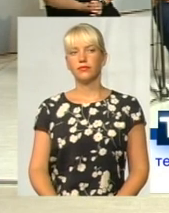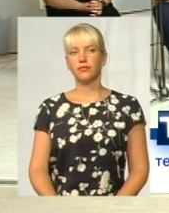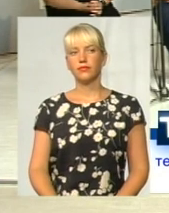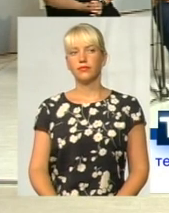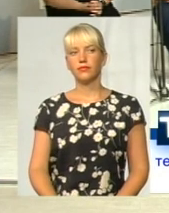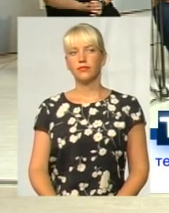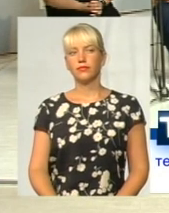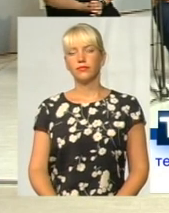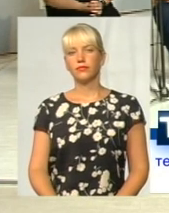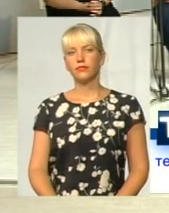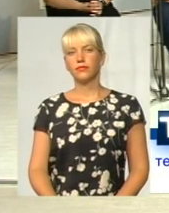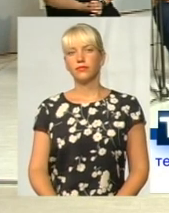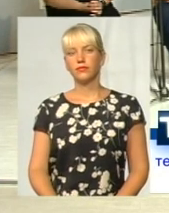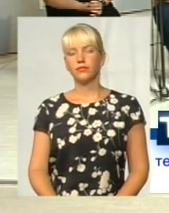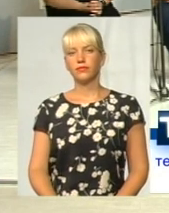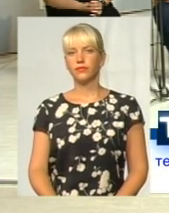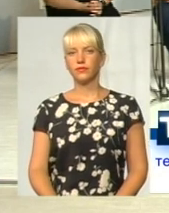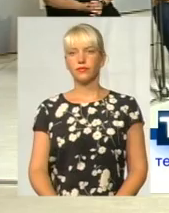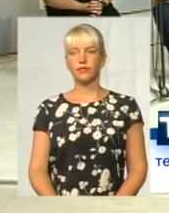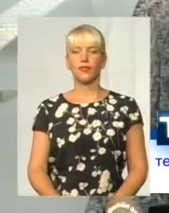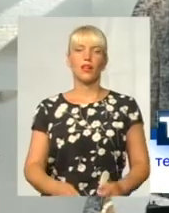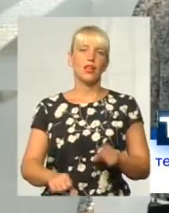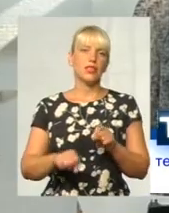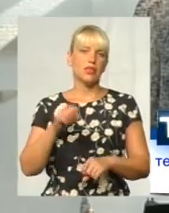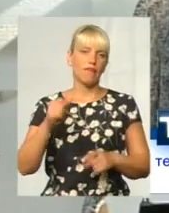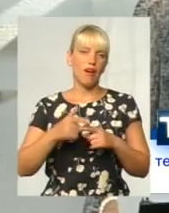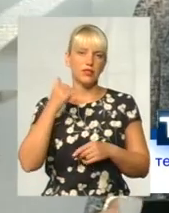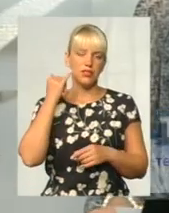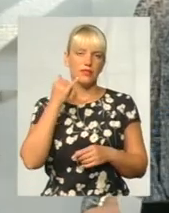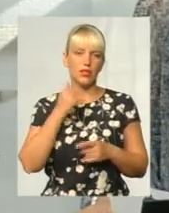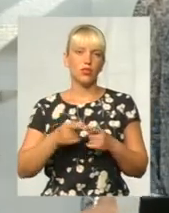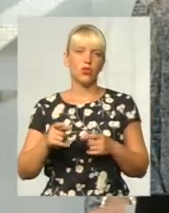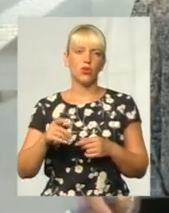Алло. Зірвався дзвінок. Скажіть, будь ласка,